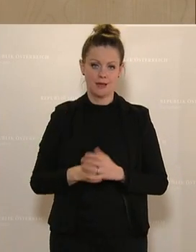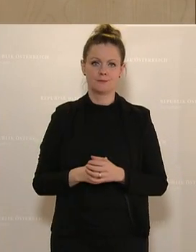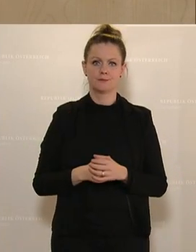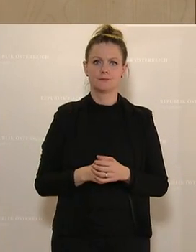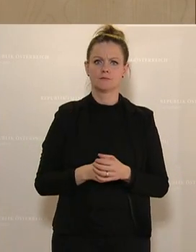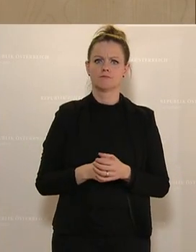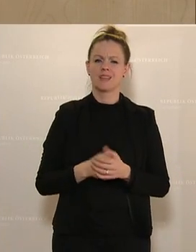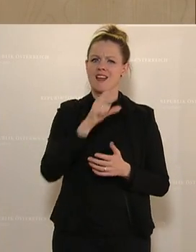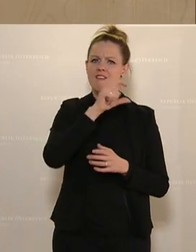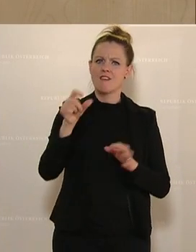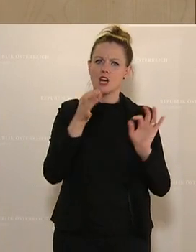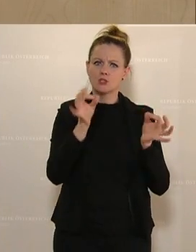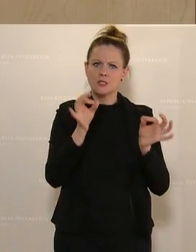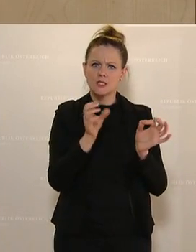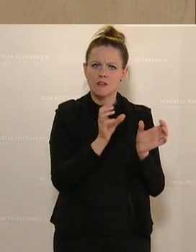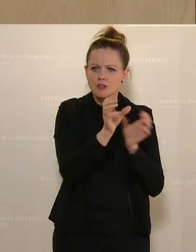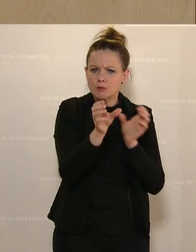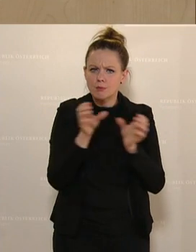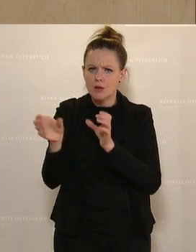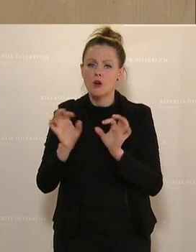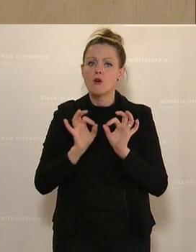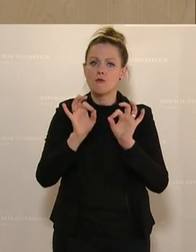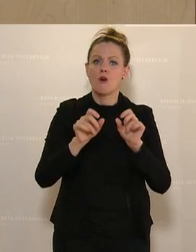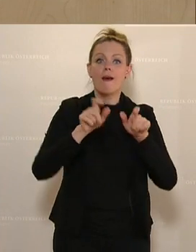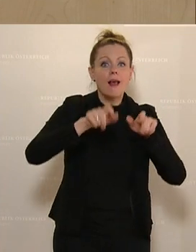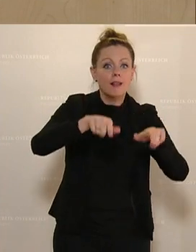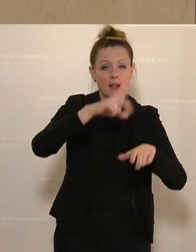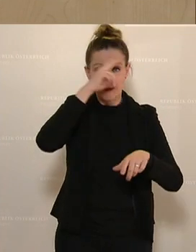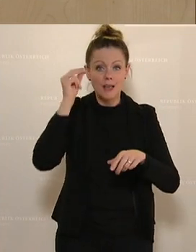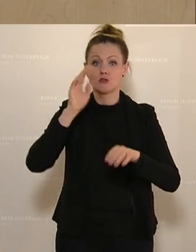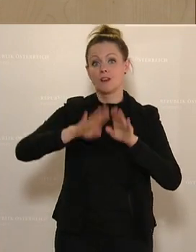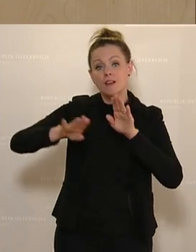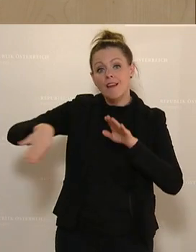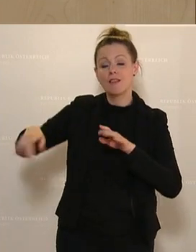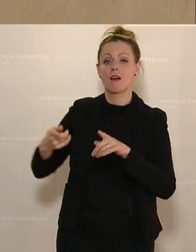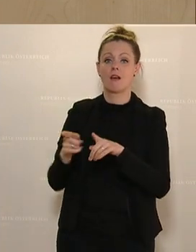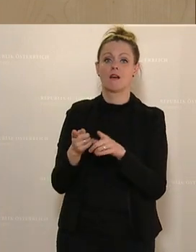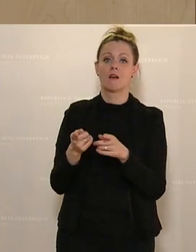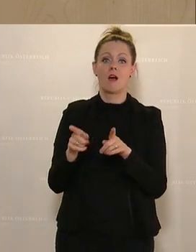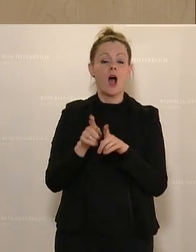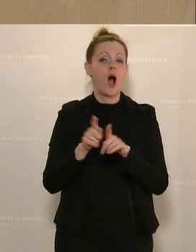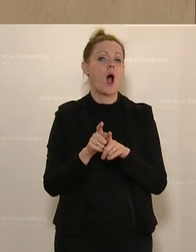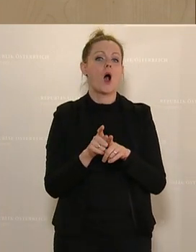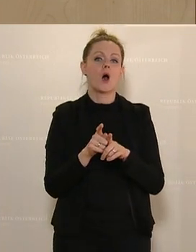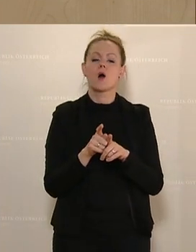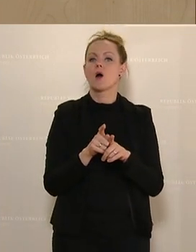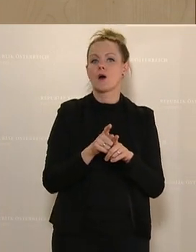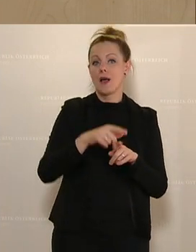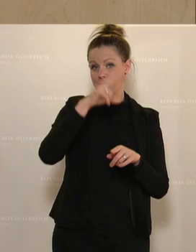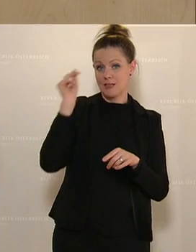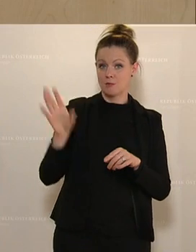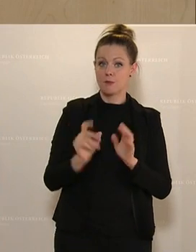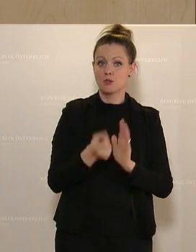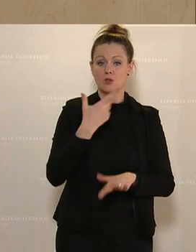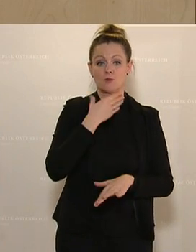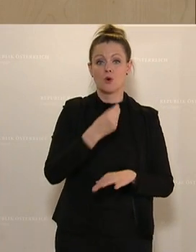fachspezifisch für die Arbeit mit älteren Menschen, mit Kindern, mit Menschen in besonderen Bedürfnissen